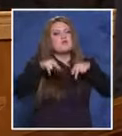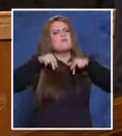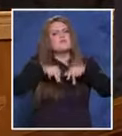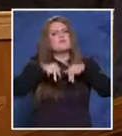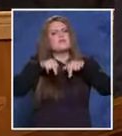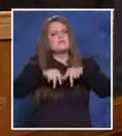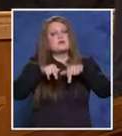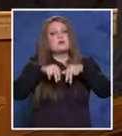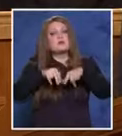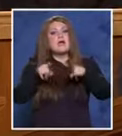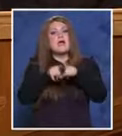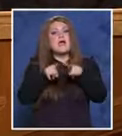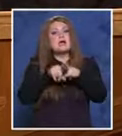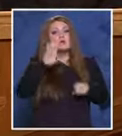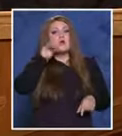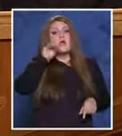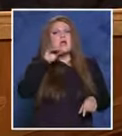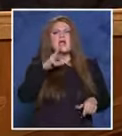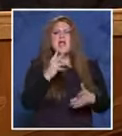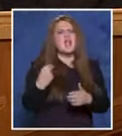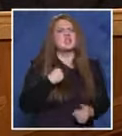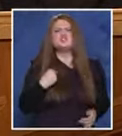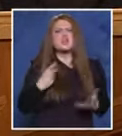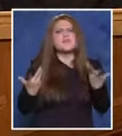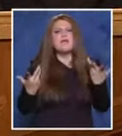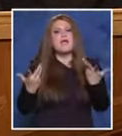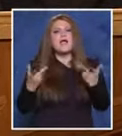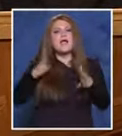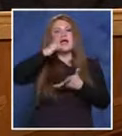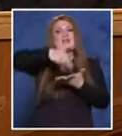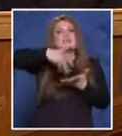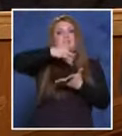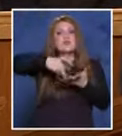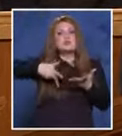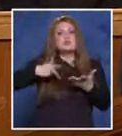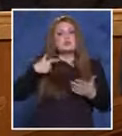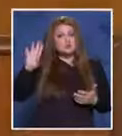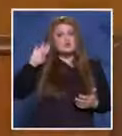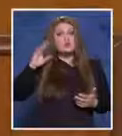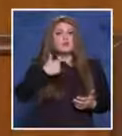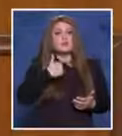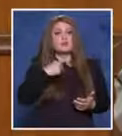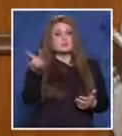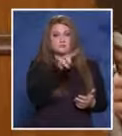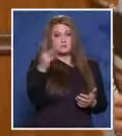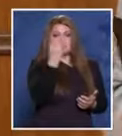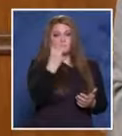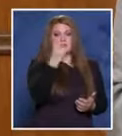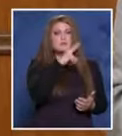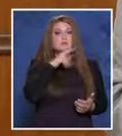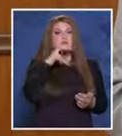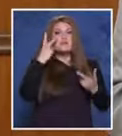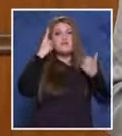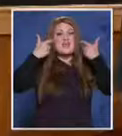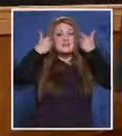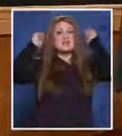надолу, като казва някой, къжи къде е резачката, къжи, викам край пак. Чухте гласовете. Чух и гласовете, като аз преди две